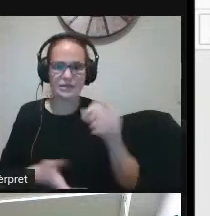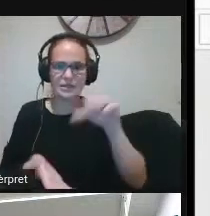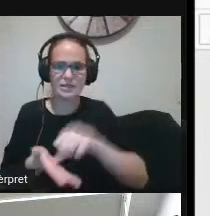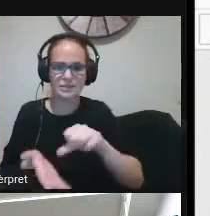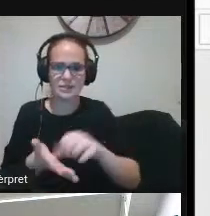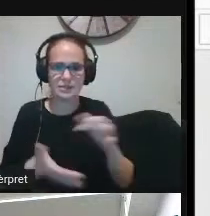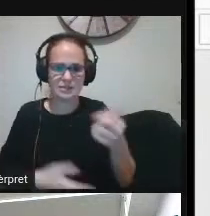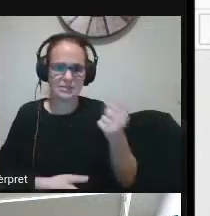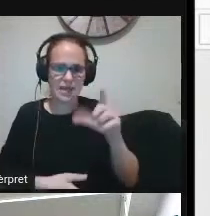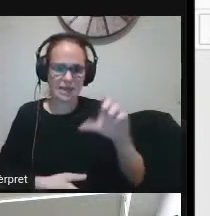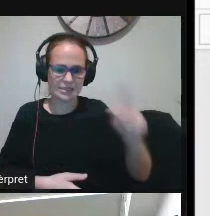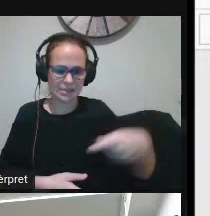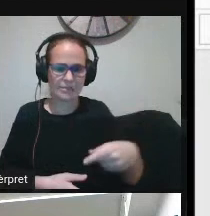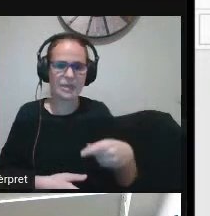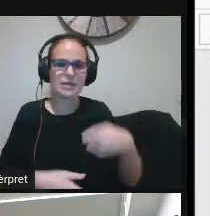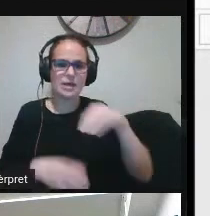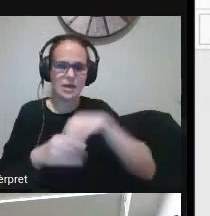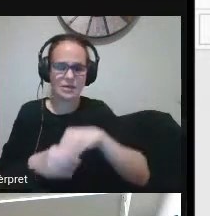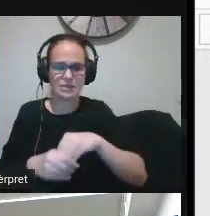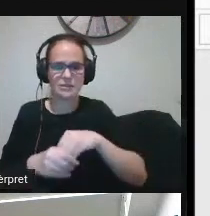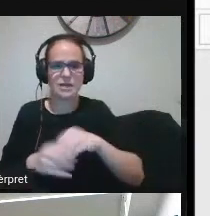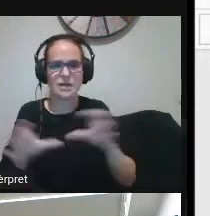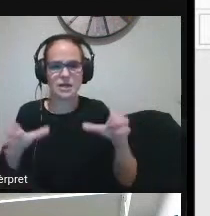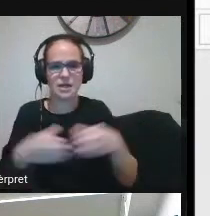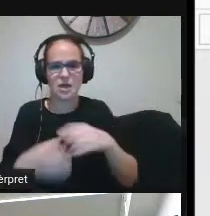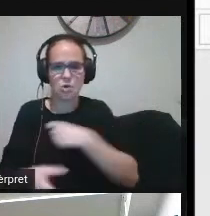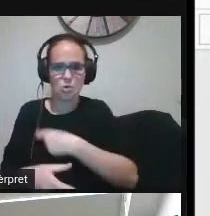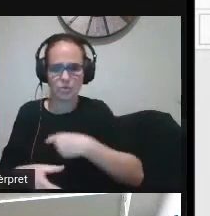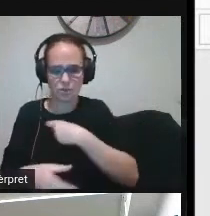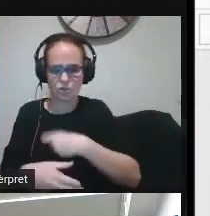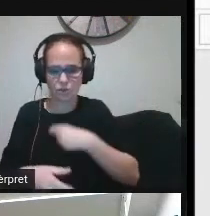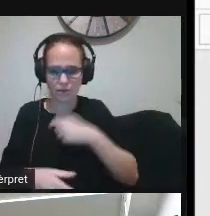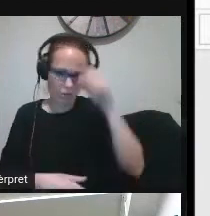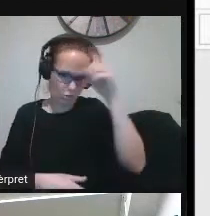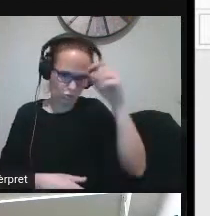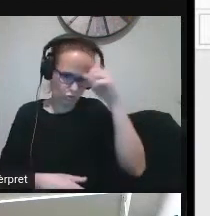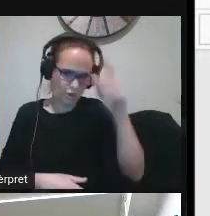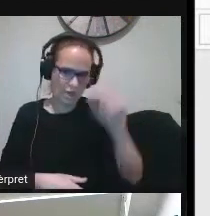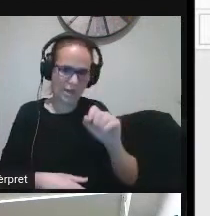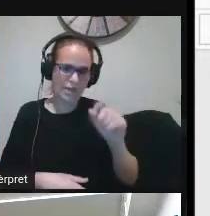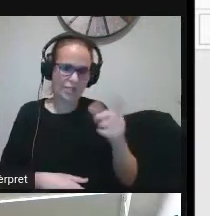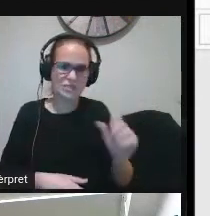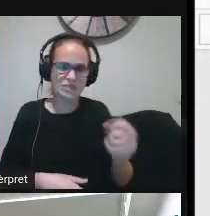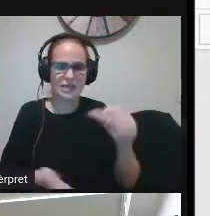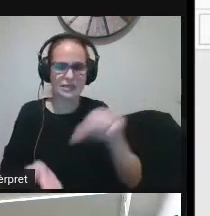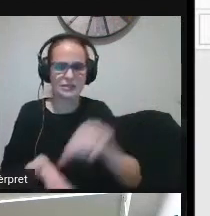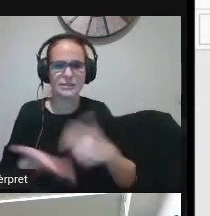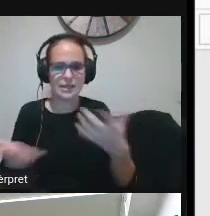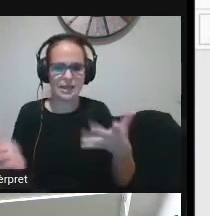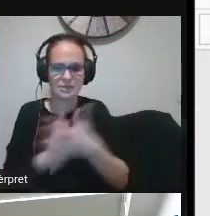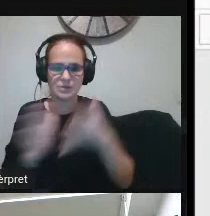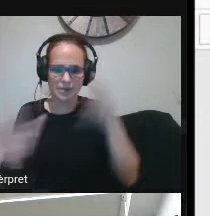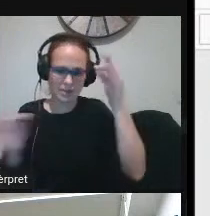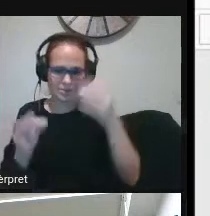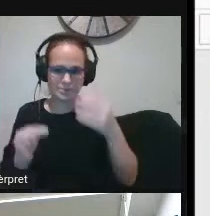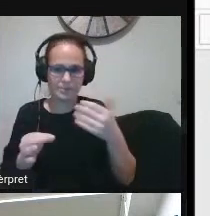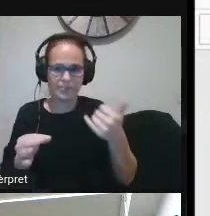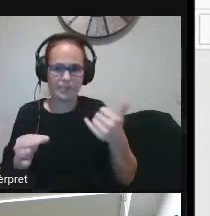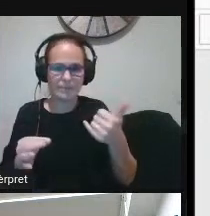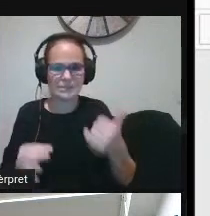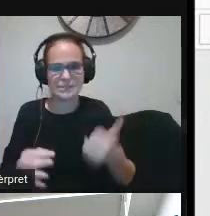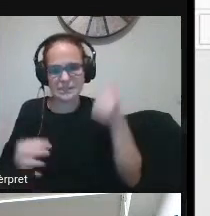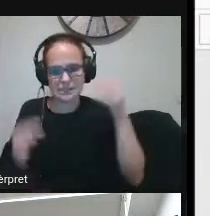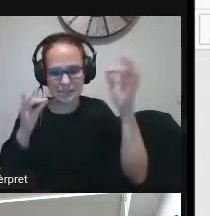de la comissió de cultura digital i grup impulsor que ara us explicarem això una miqueta més detalladament de què parlem